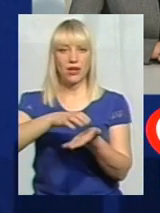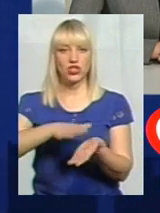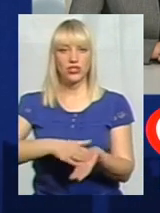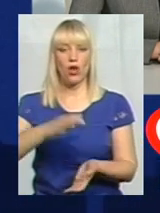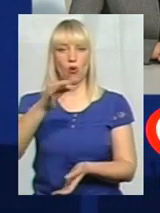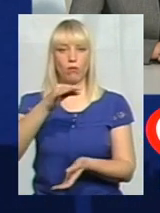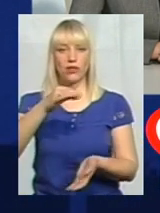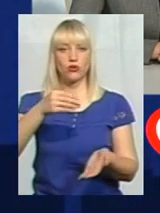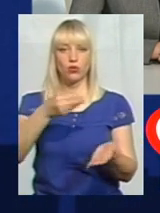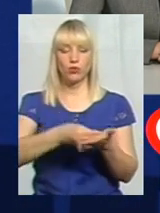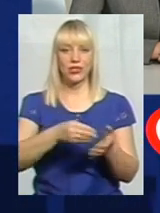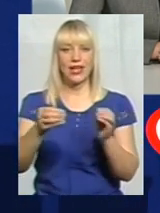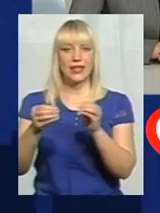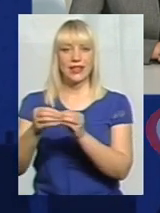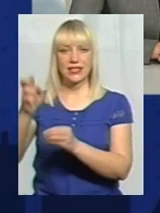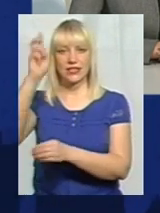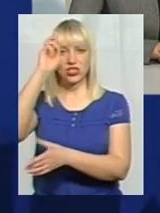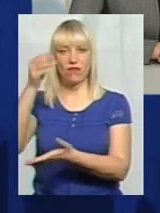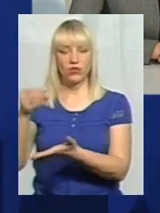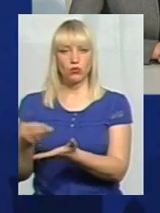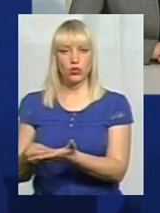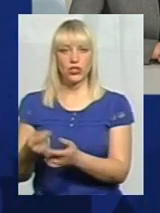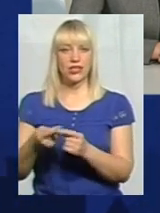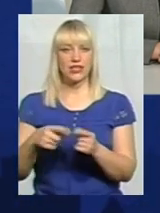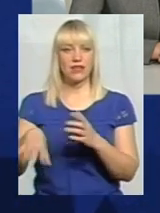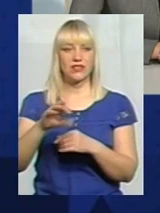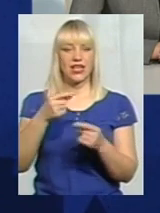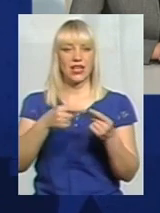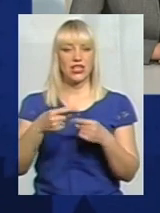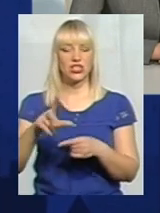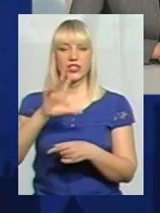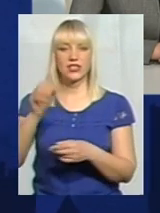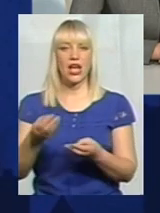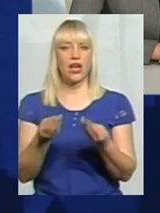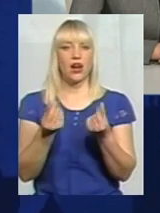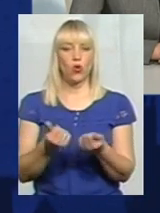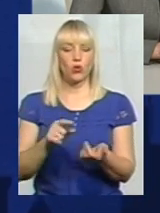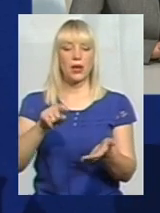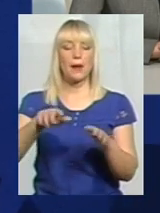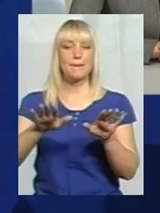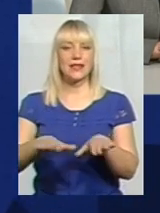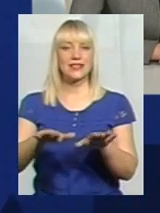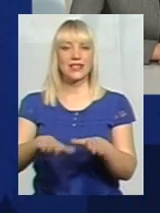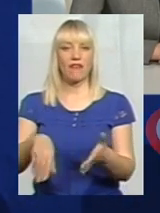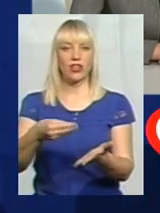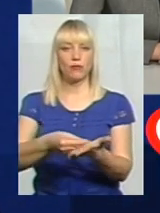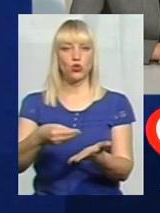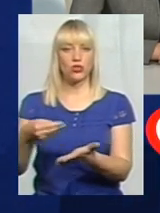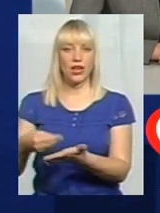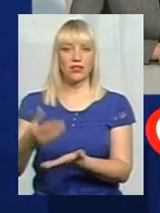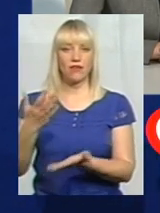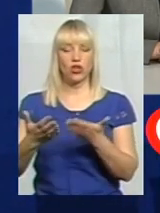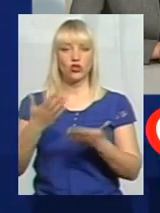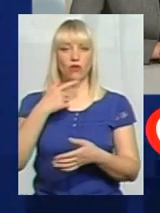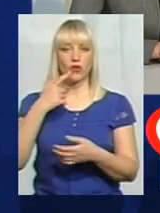10 із державною бюджету, все інше, це за рахунок місцевих бюджетів. На сьогоднішній день, якщо брати пам